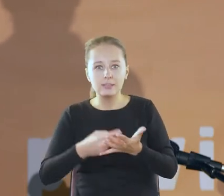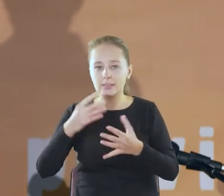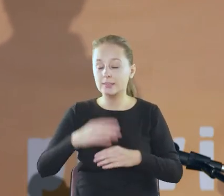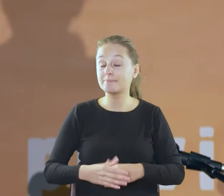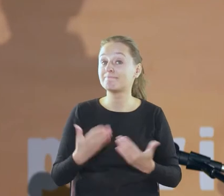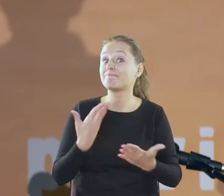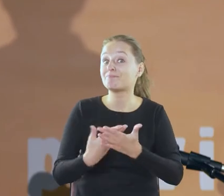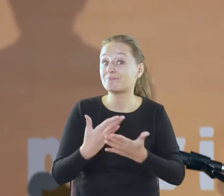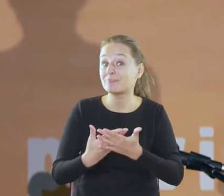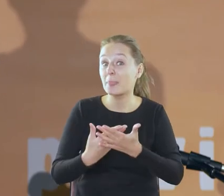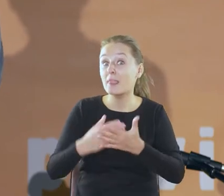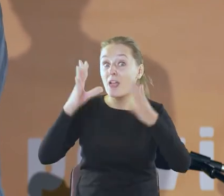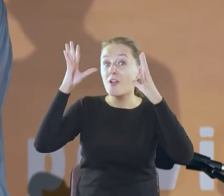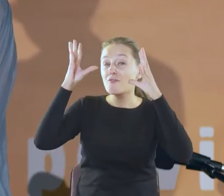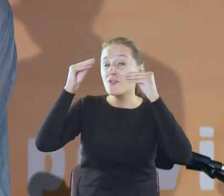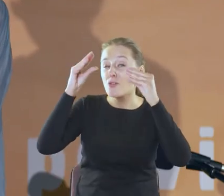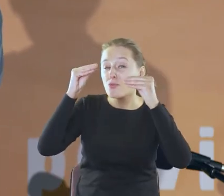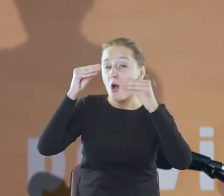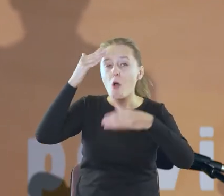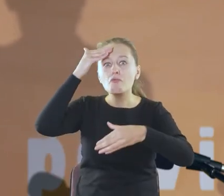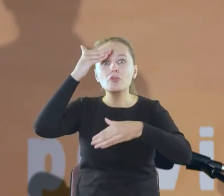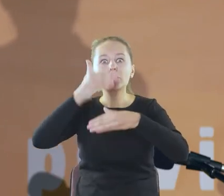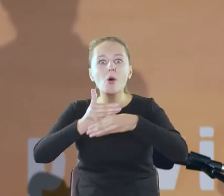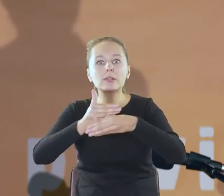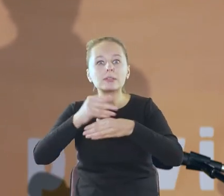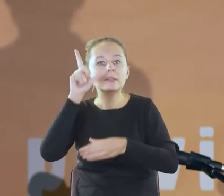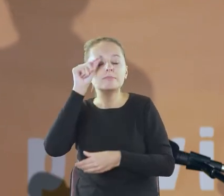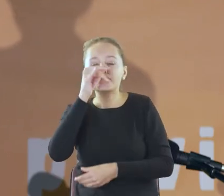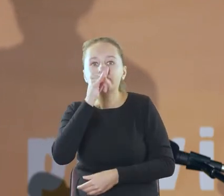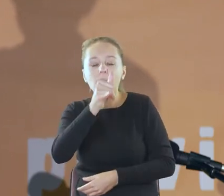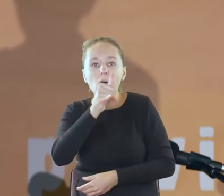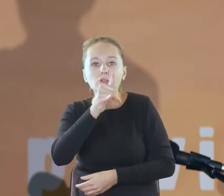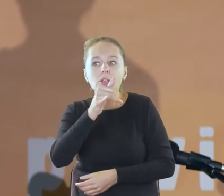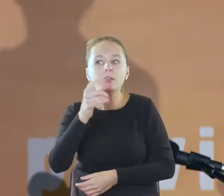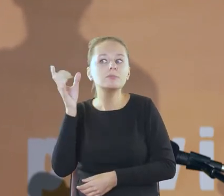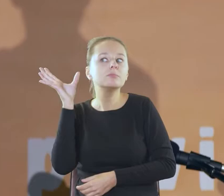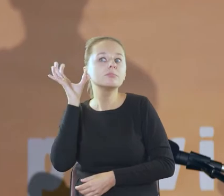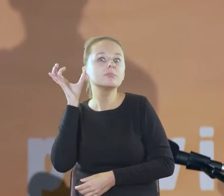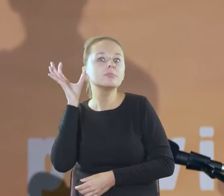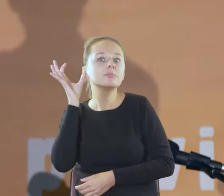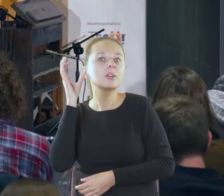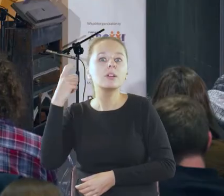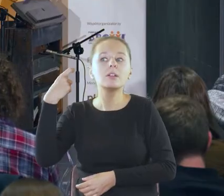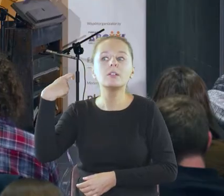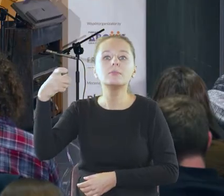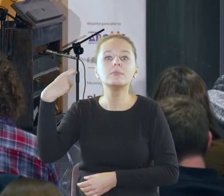Bo często w nocnej porze coś stuka się na dworze.